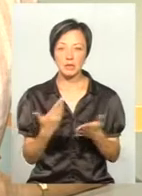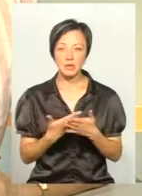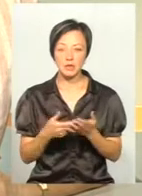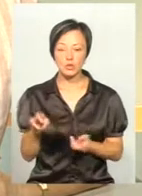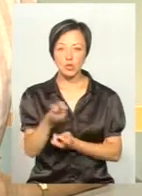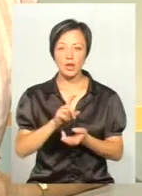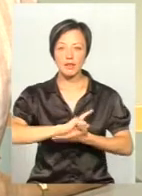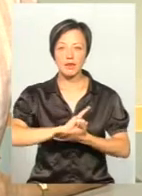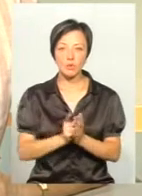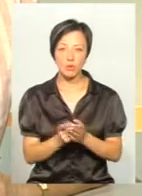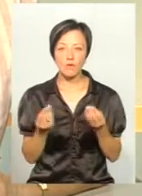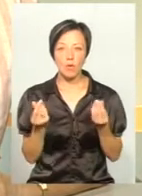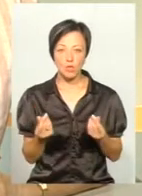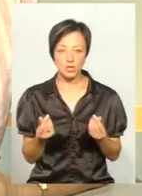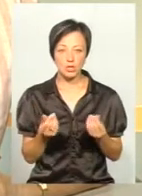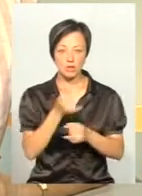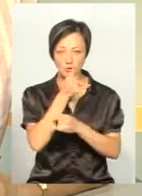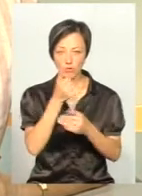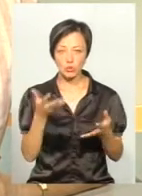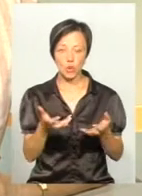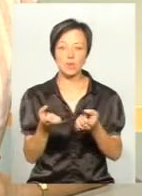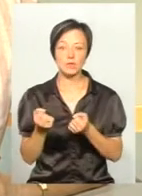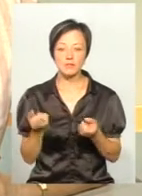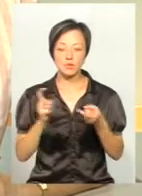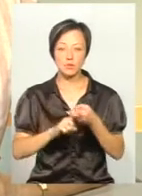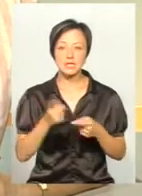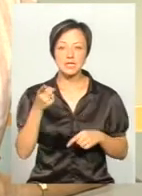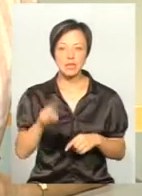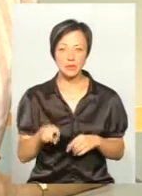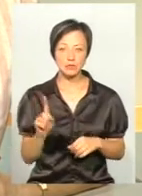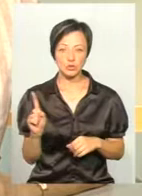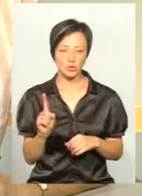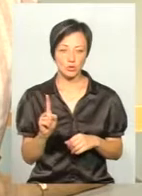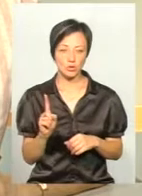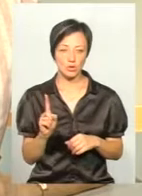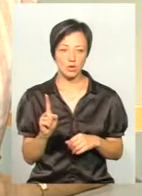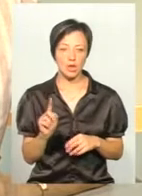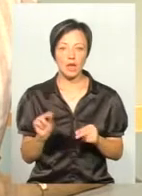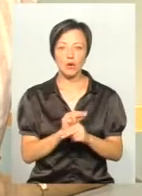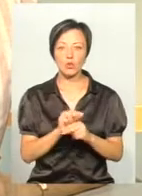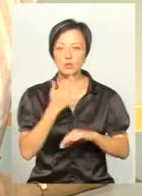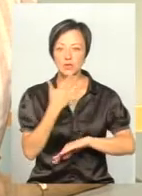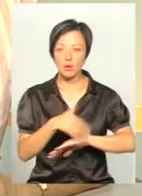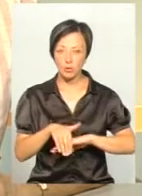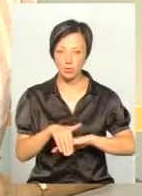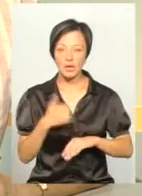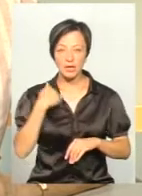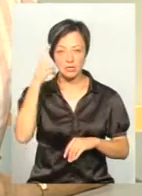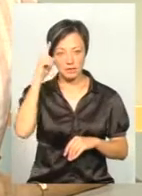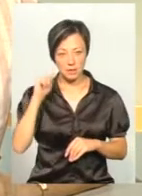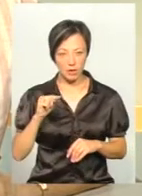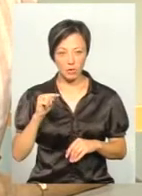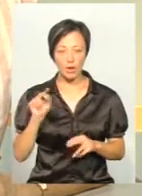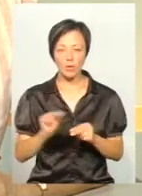шукають термінову кошти, вони не можуть їх отримати у зв'язку з тим, що, наприклад, вони лікуються за кордоном. Наскільки я знаю,